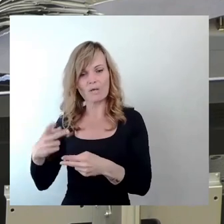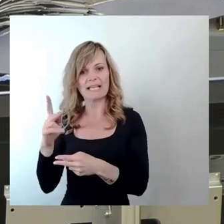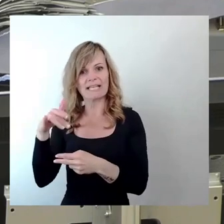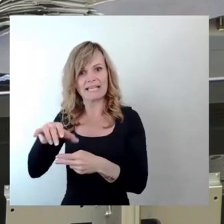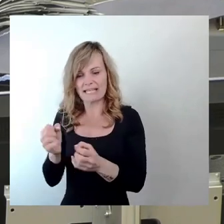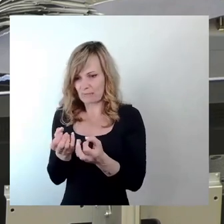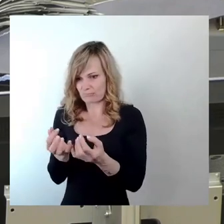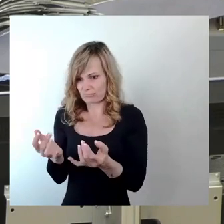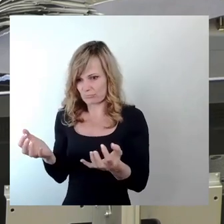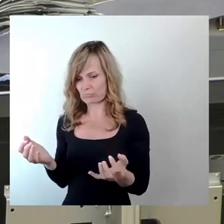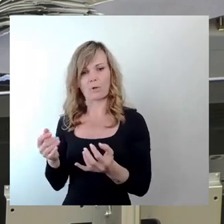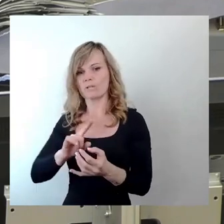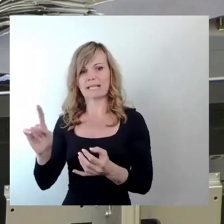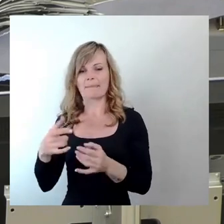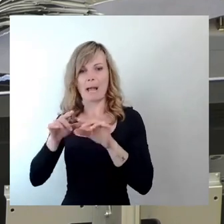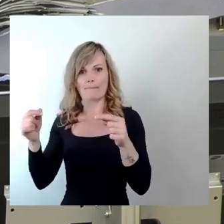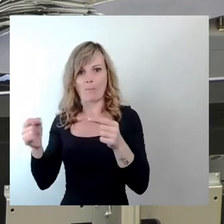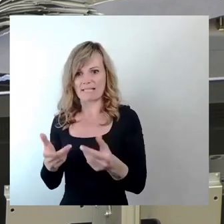statt Pommes. Toll.